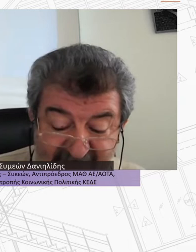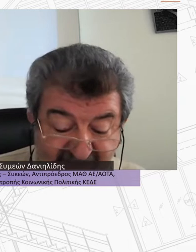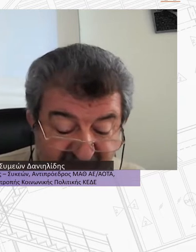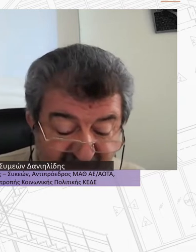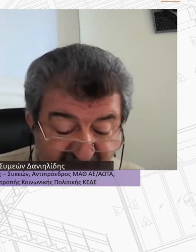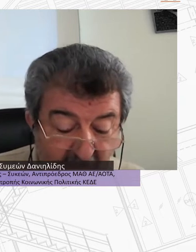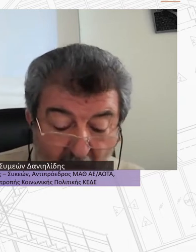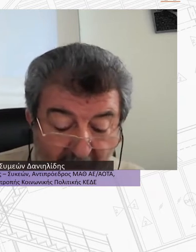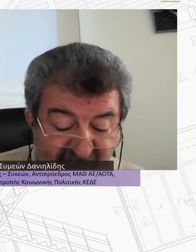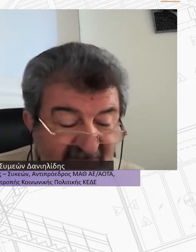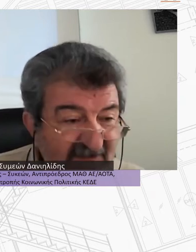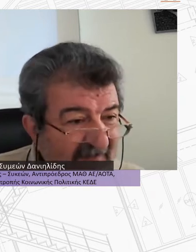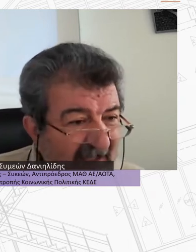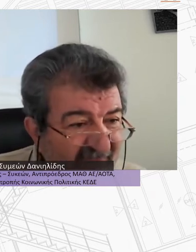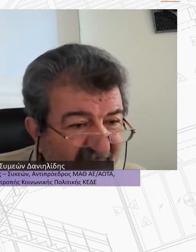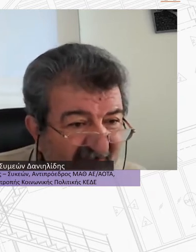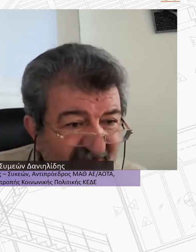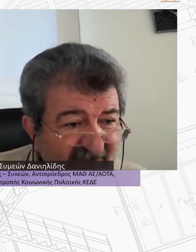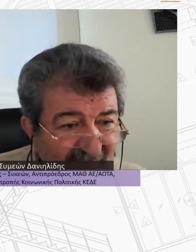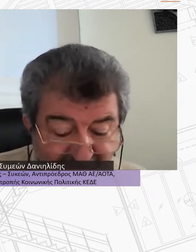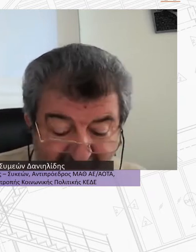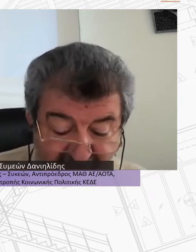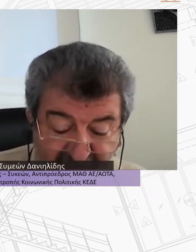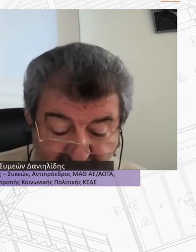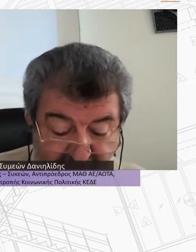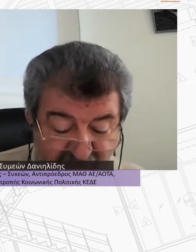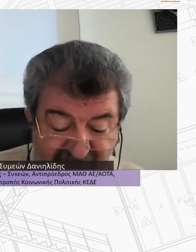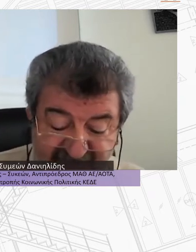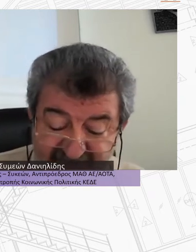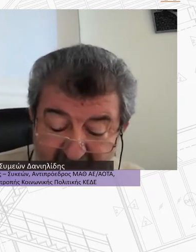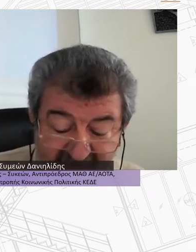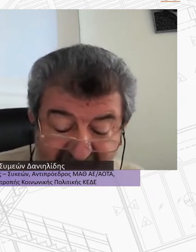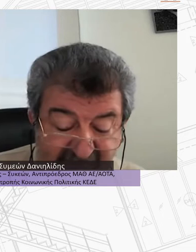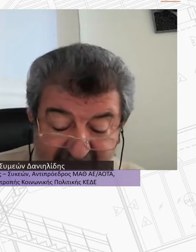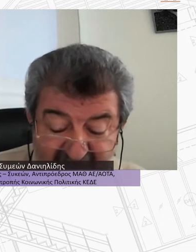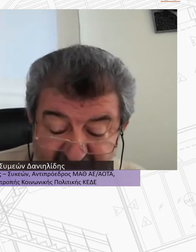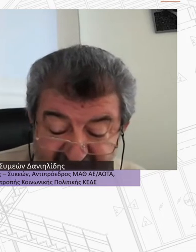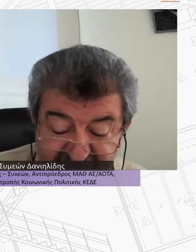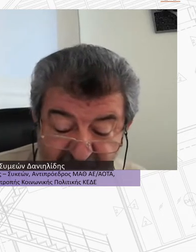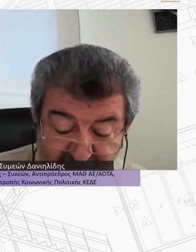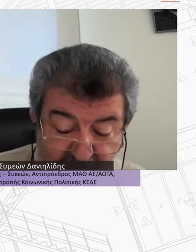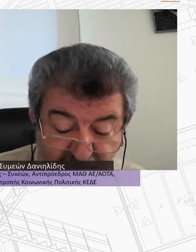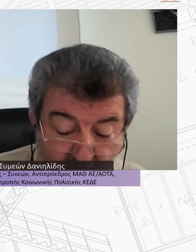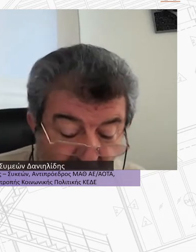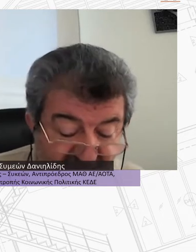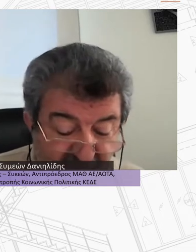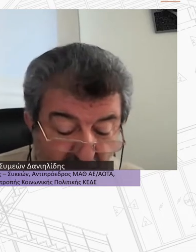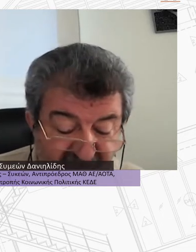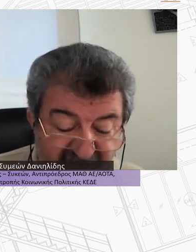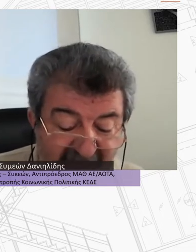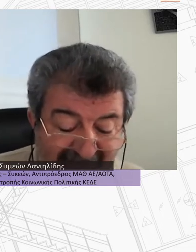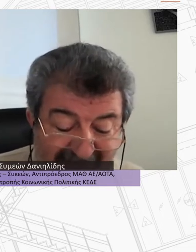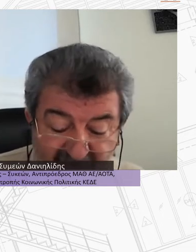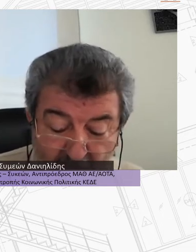της τράπεζας γης όπως και της μεταβίβασης εδώ θέλω την προσοχή σας της μεταβίβασης στους δήμους των χωρίς